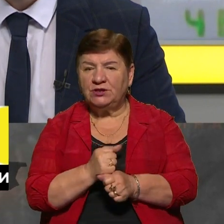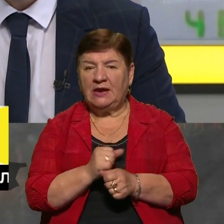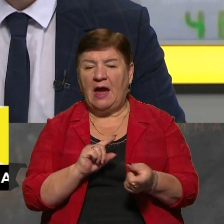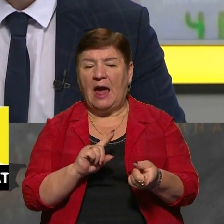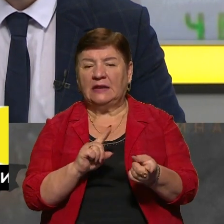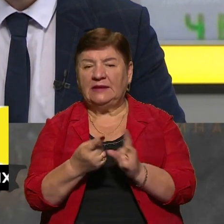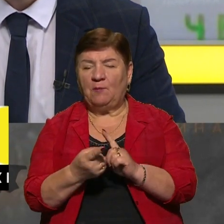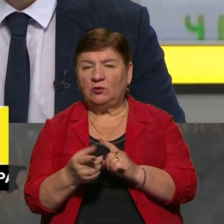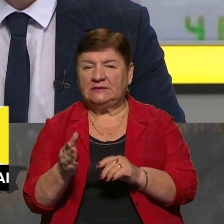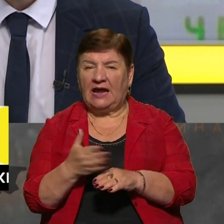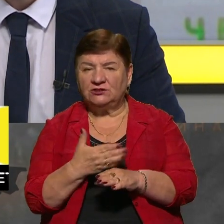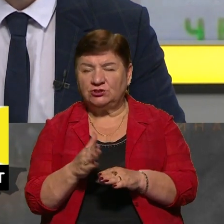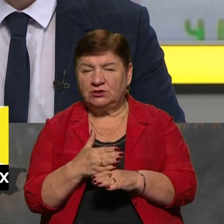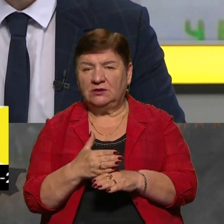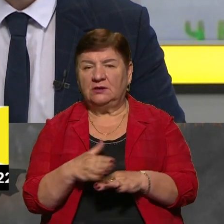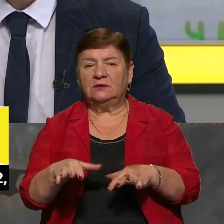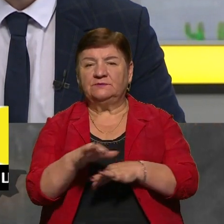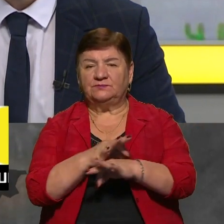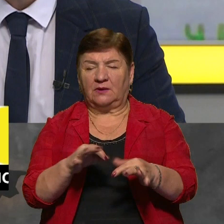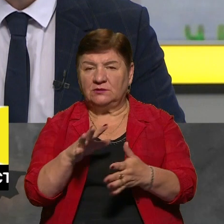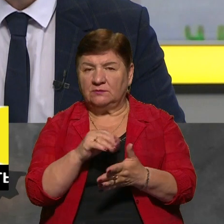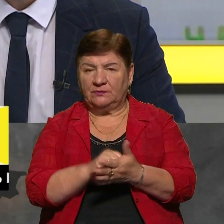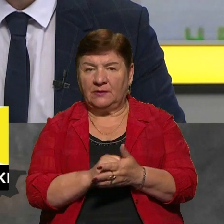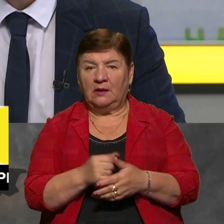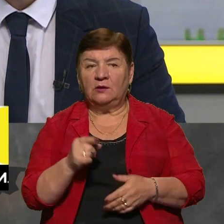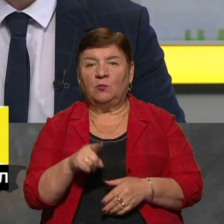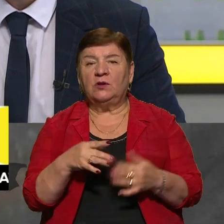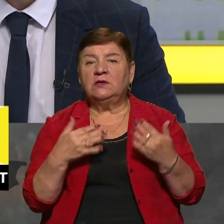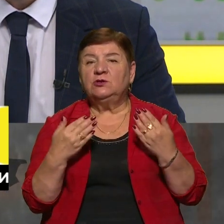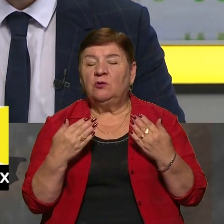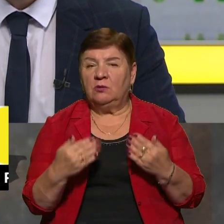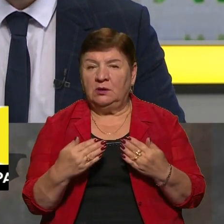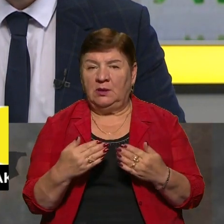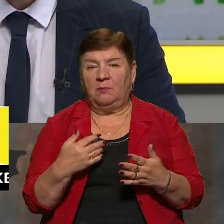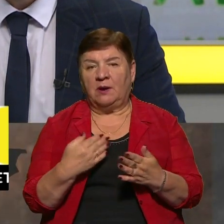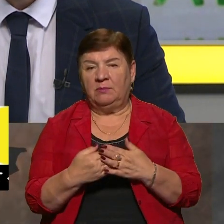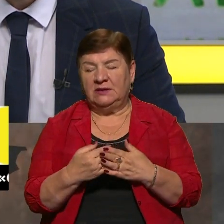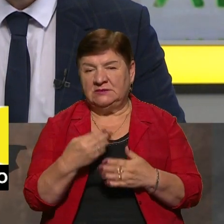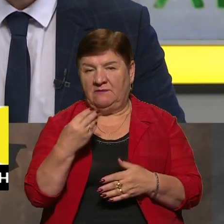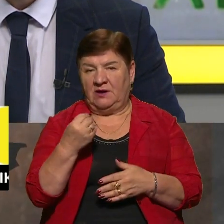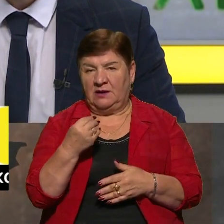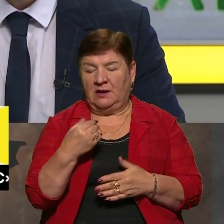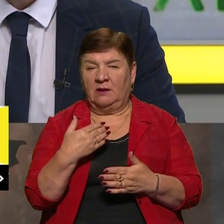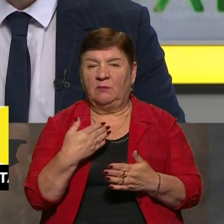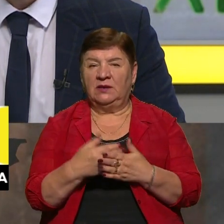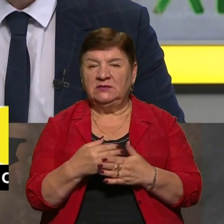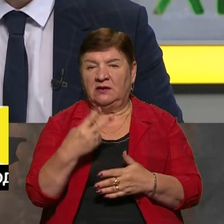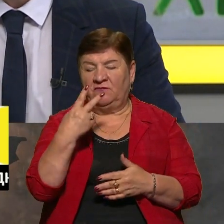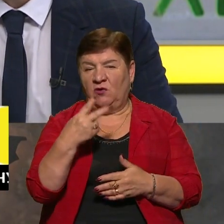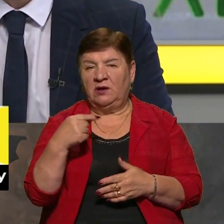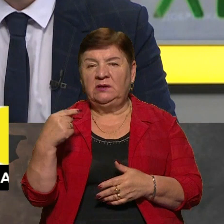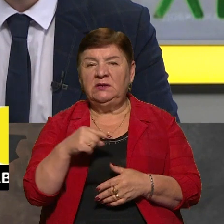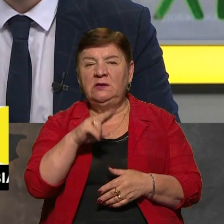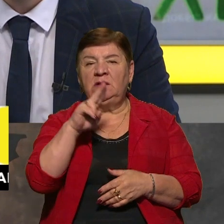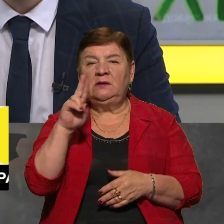конструкцій зруйнованих. Тому на сьогодні приблизна вартість становить близько двох тисяч доларів